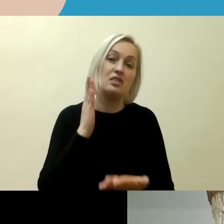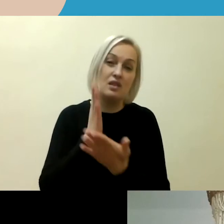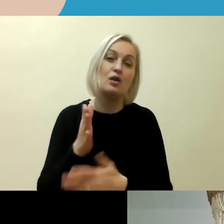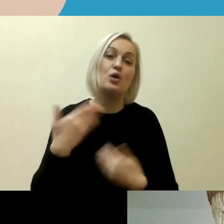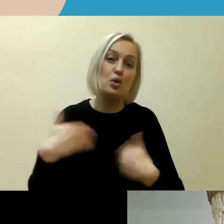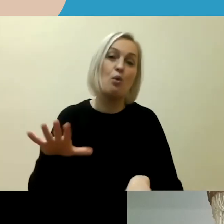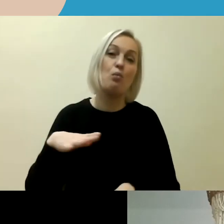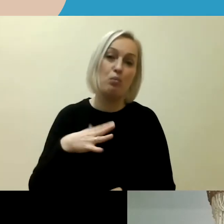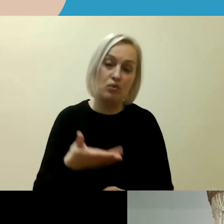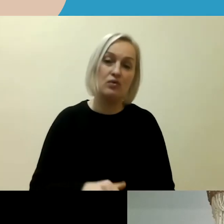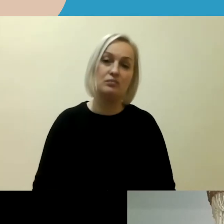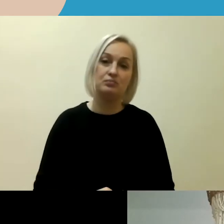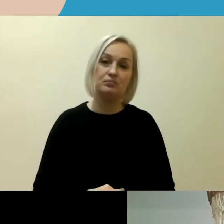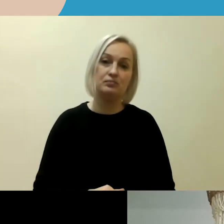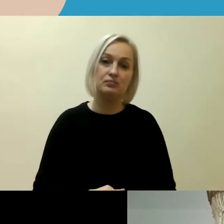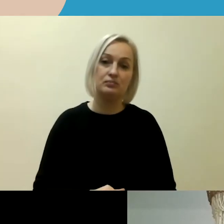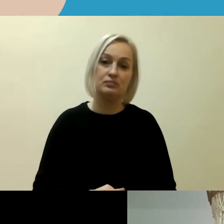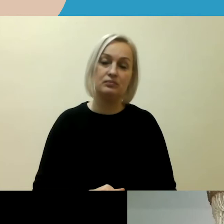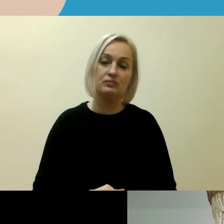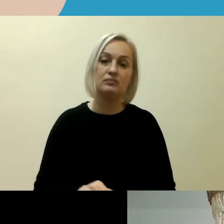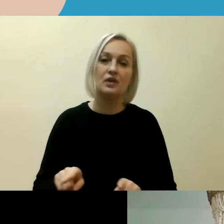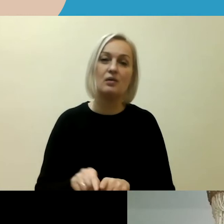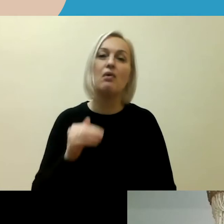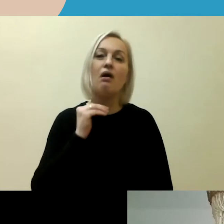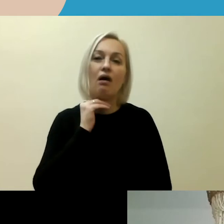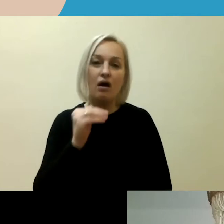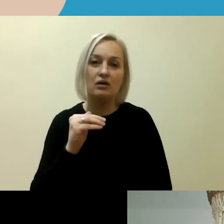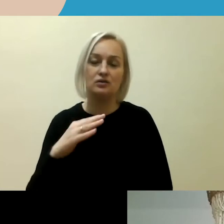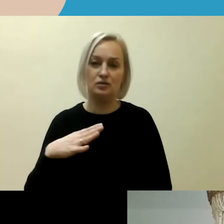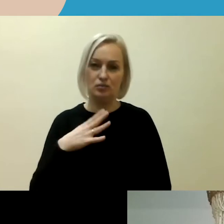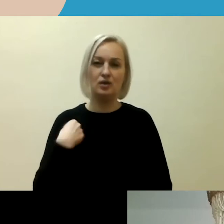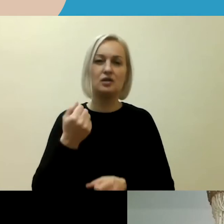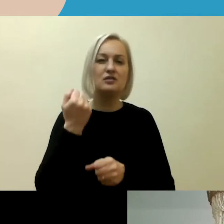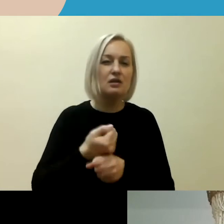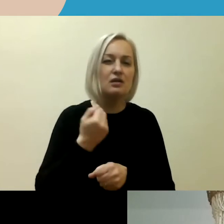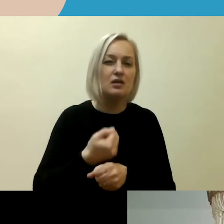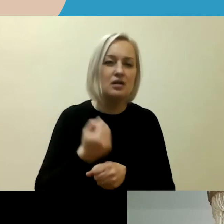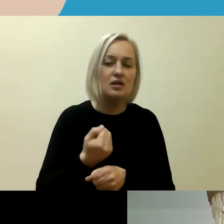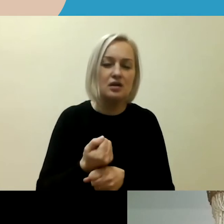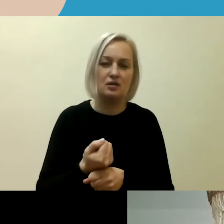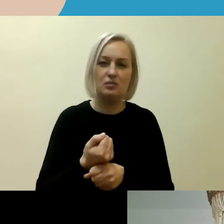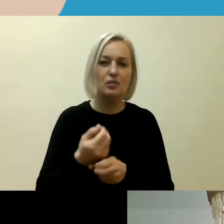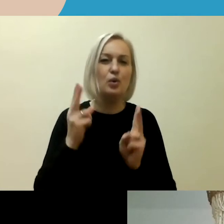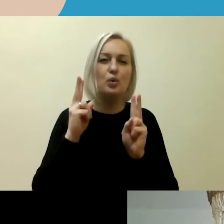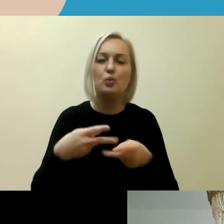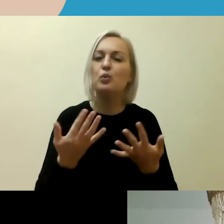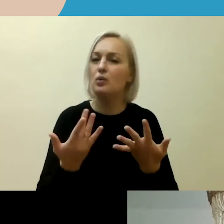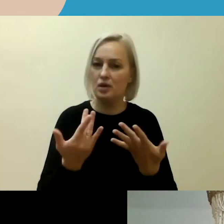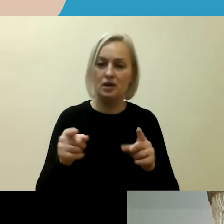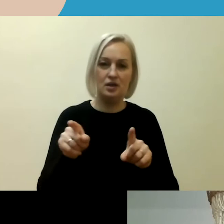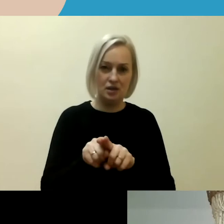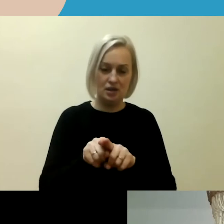tiesiog buvo akivaizdu, kiek dar darbo reikia padaryti, kad kovotumėms su Teisėsaukos pareigūnų